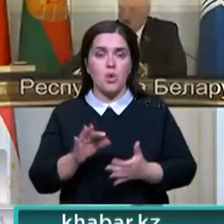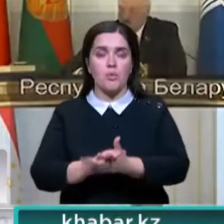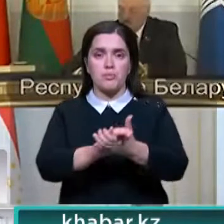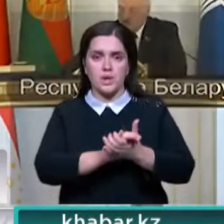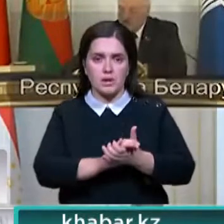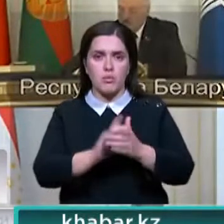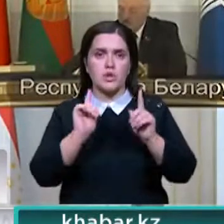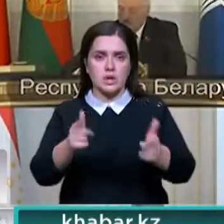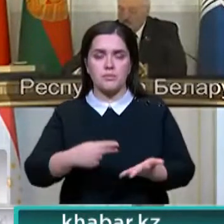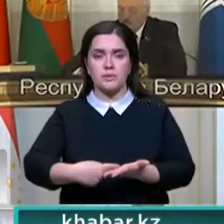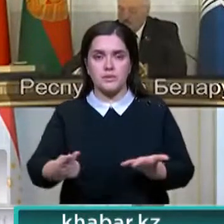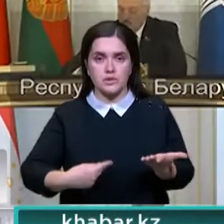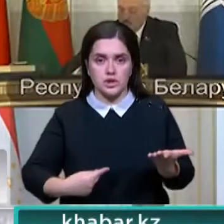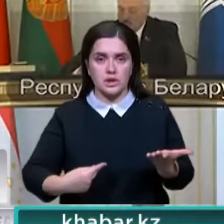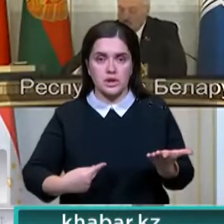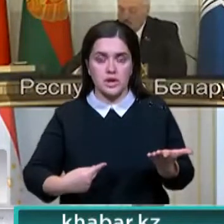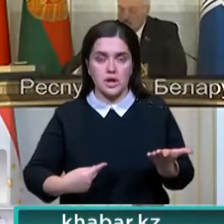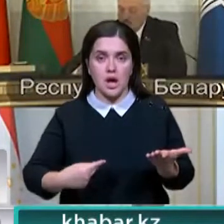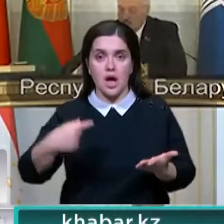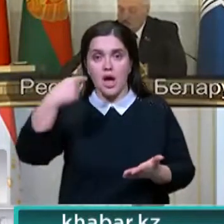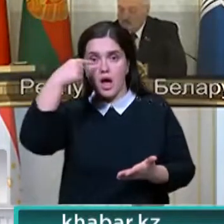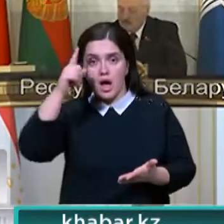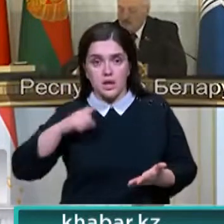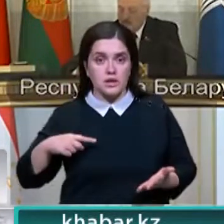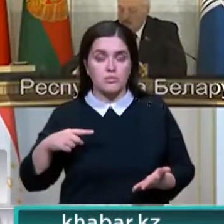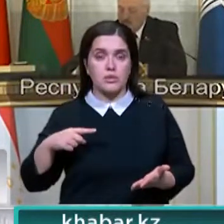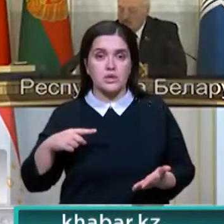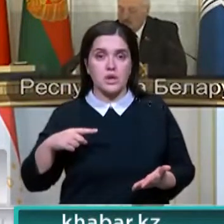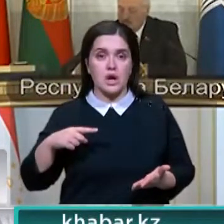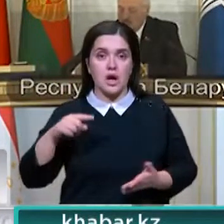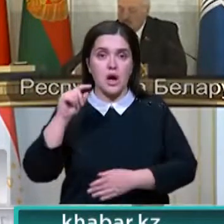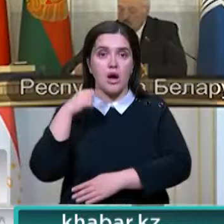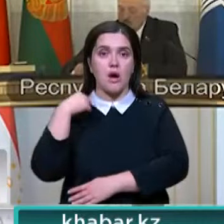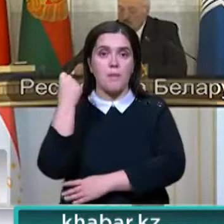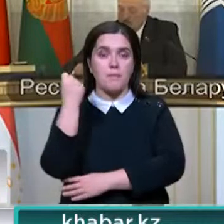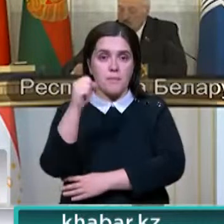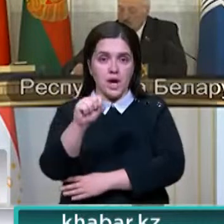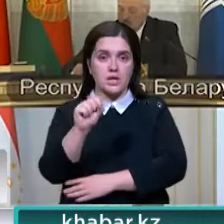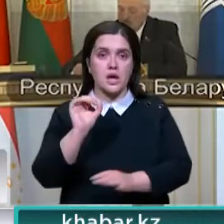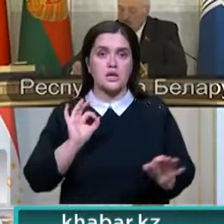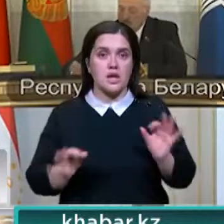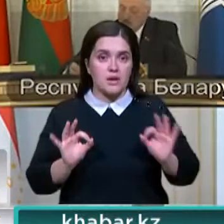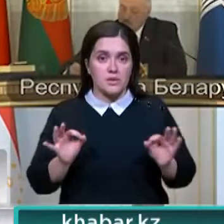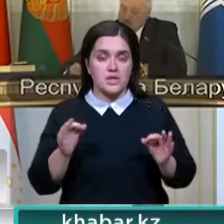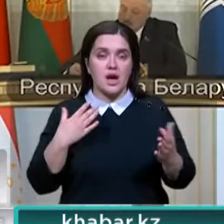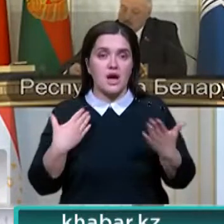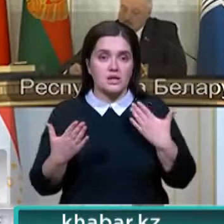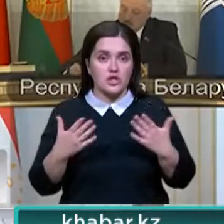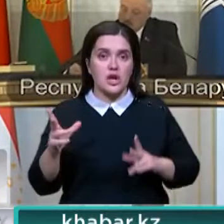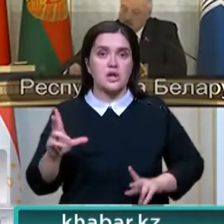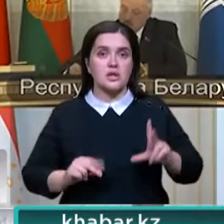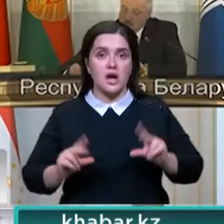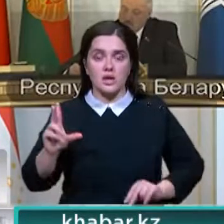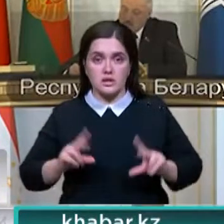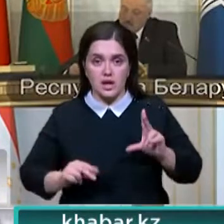соглашению с Арменией. Азербайджан, как страна-победитель, готов к нормализации отношений. Надеемся,